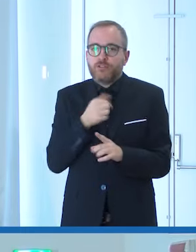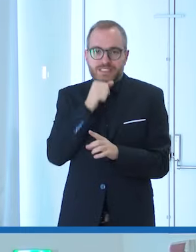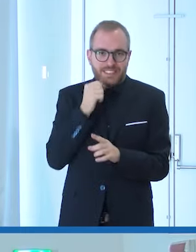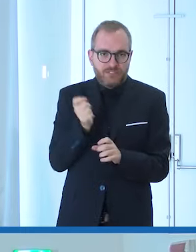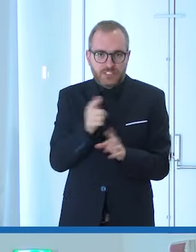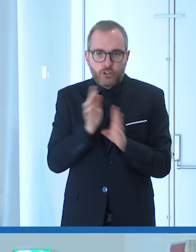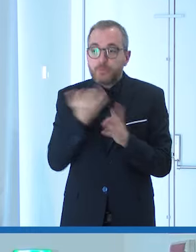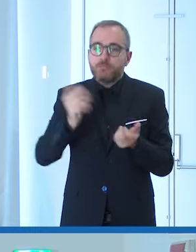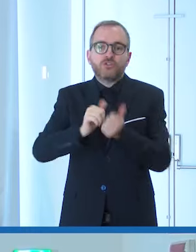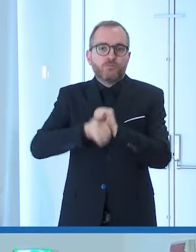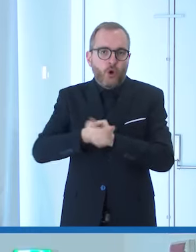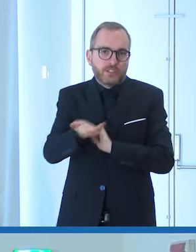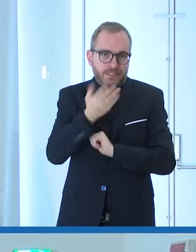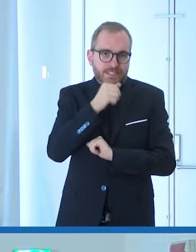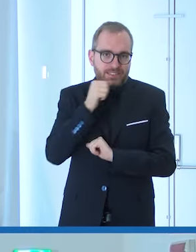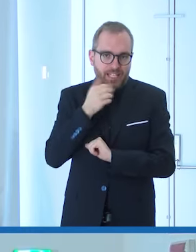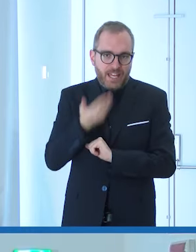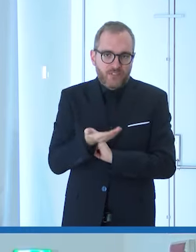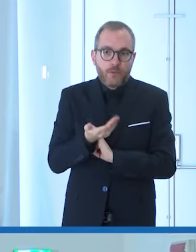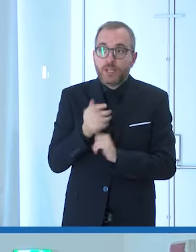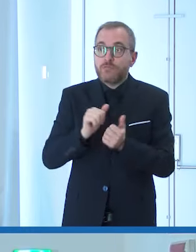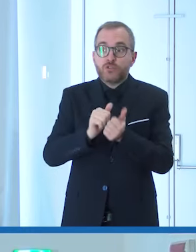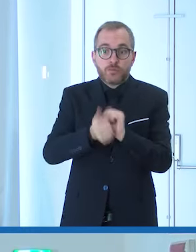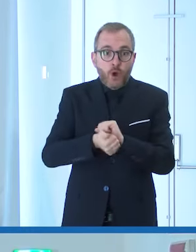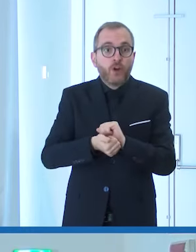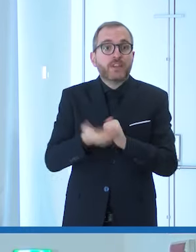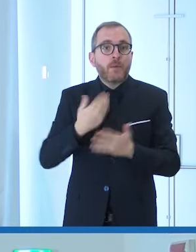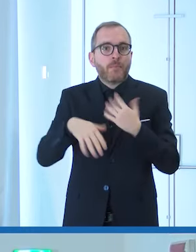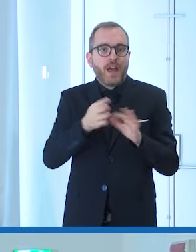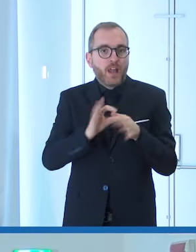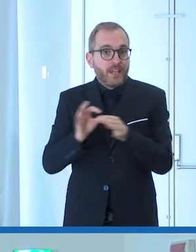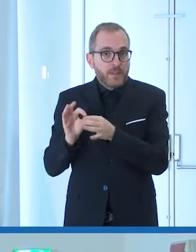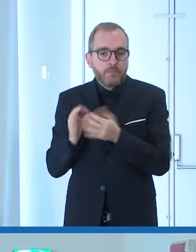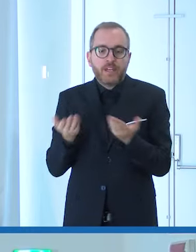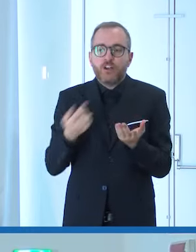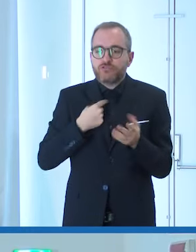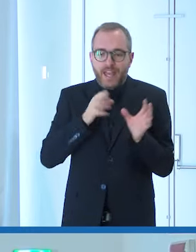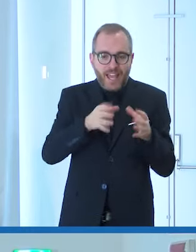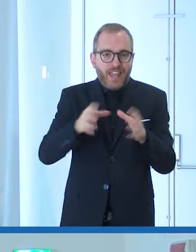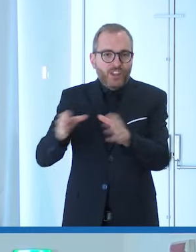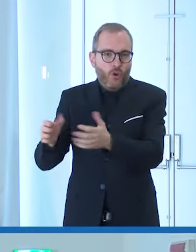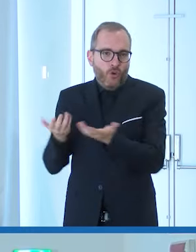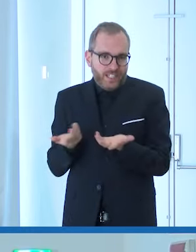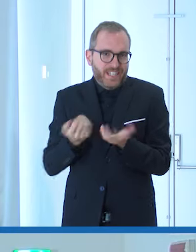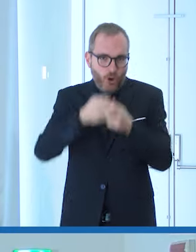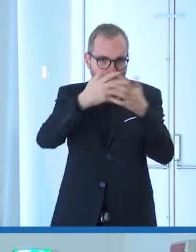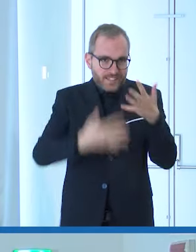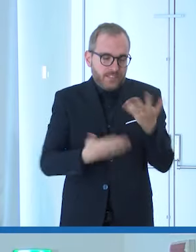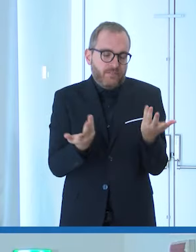serve perché lo sport paralimpico vive da di categorie classificazioni eccetera